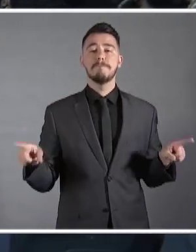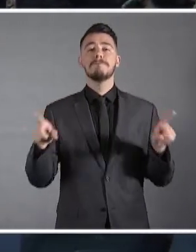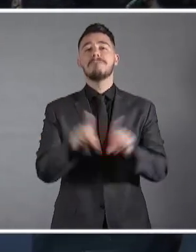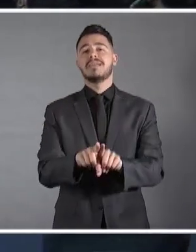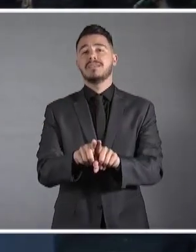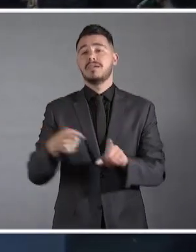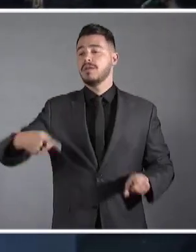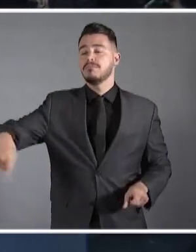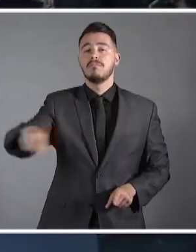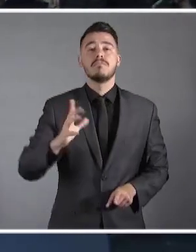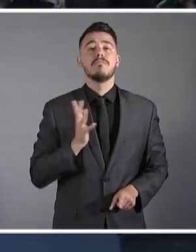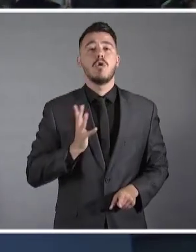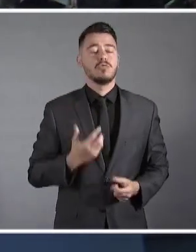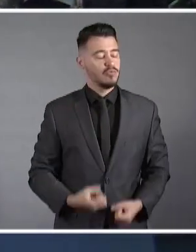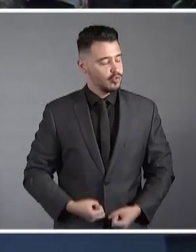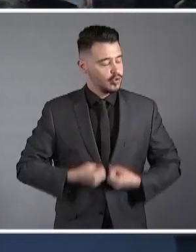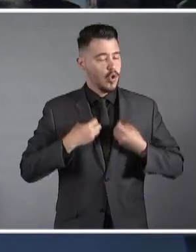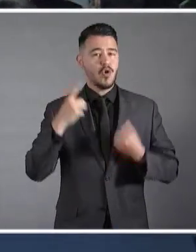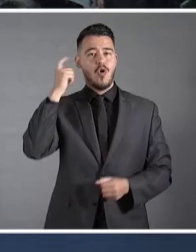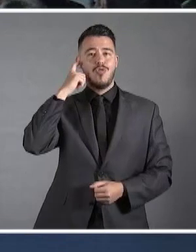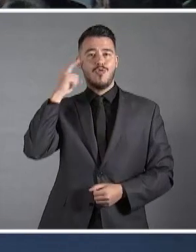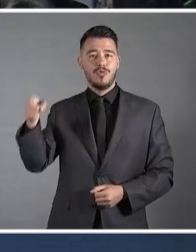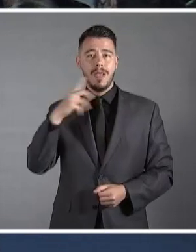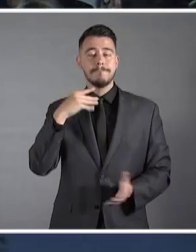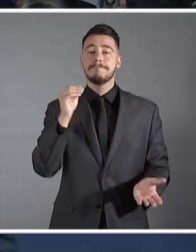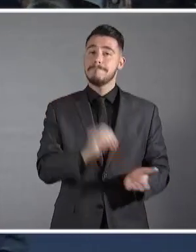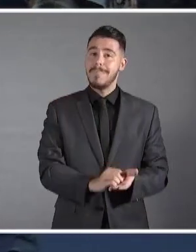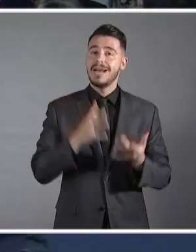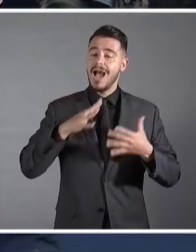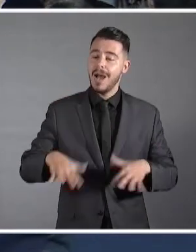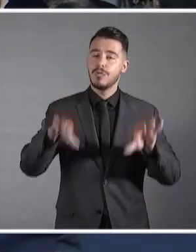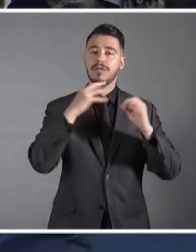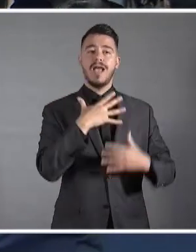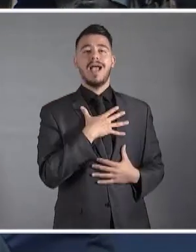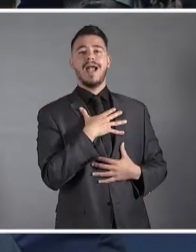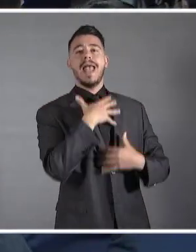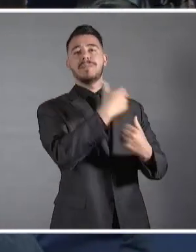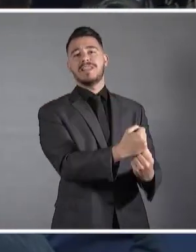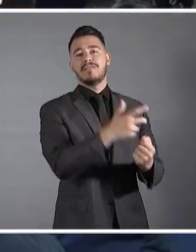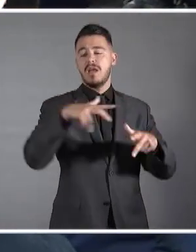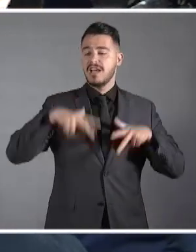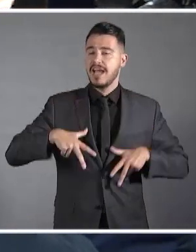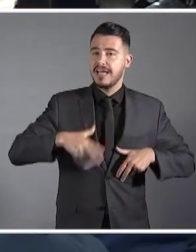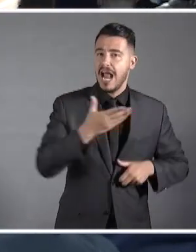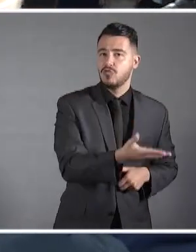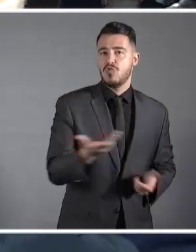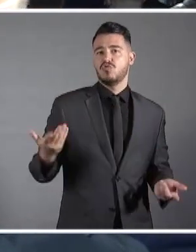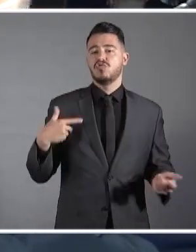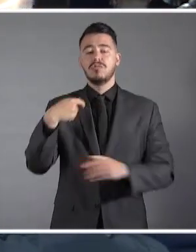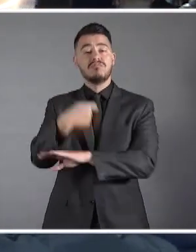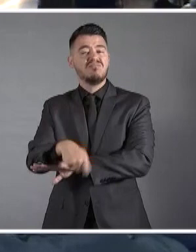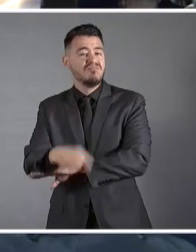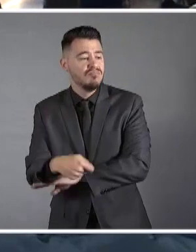οι οποίοι με τη σειρά τους εμπιστεύτηκαν ξανά τους θεσμούς, το πολιτικό μας σύστημα και σε τελευταία ανάλυση την